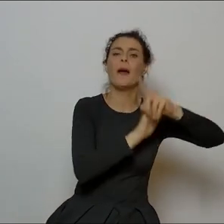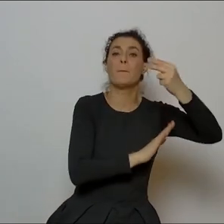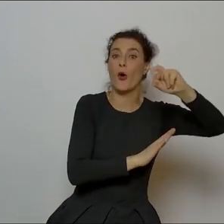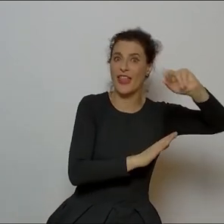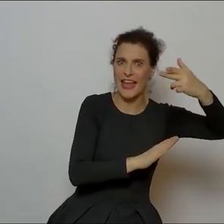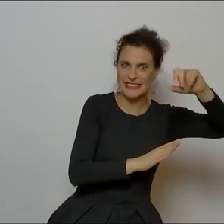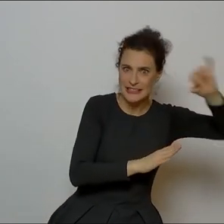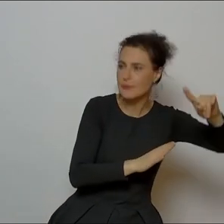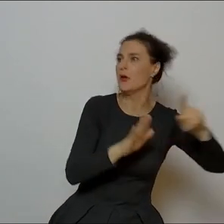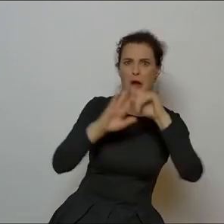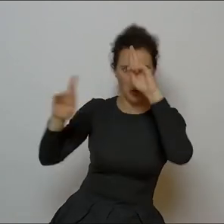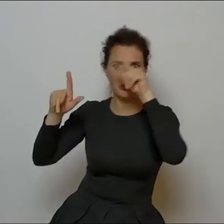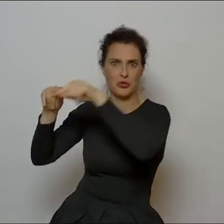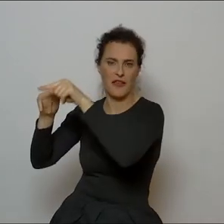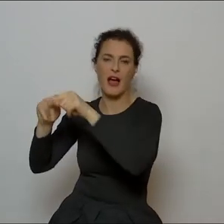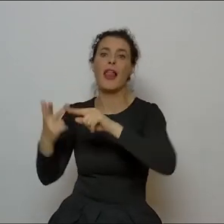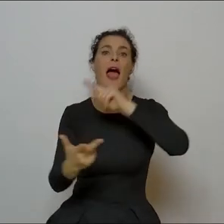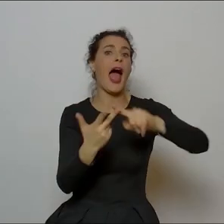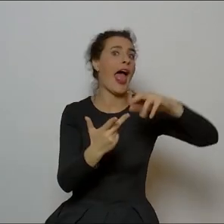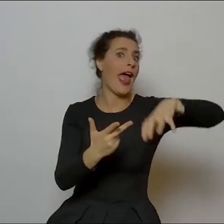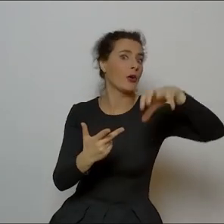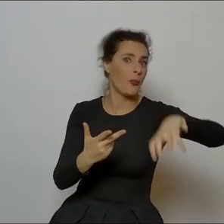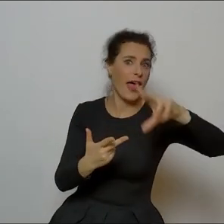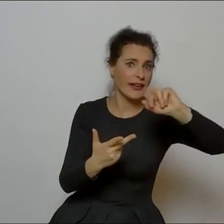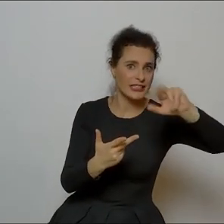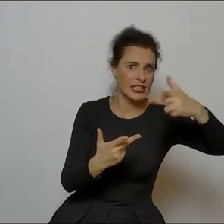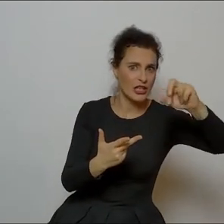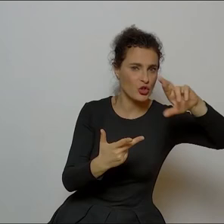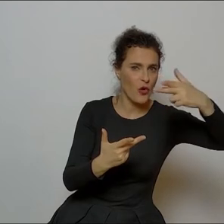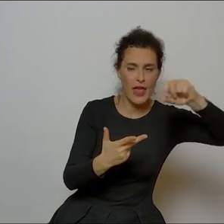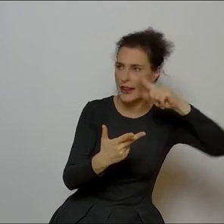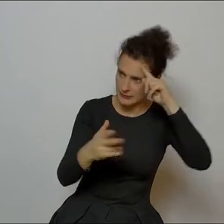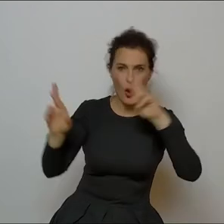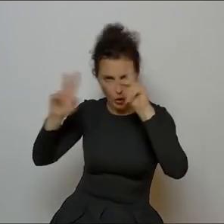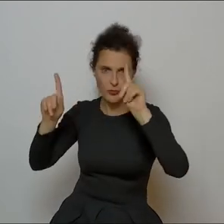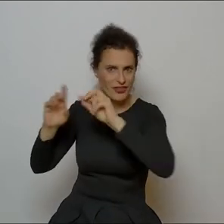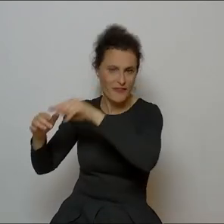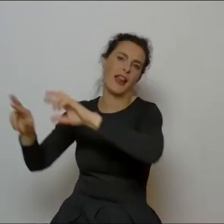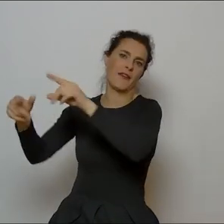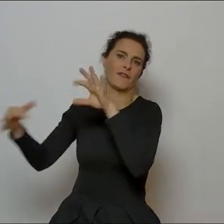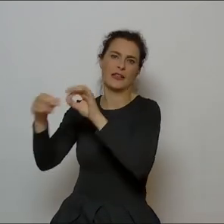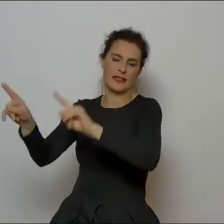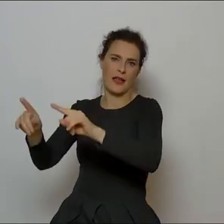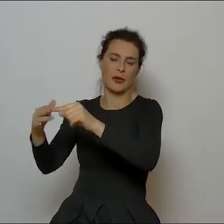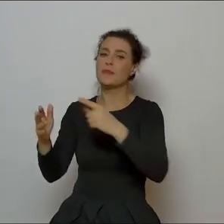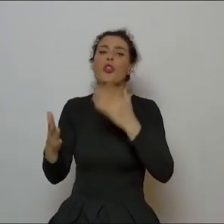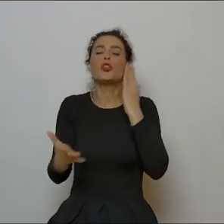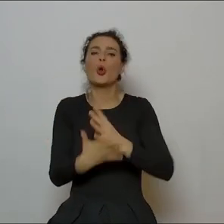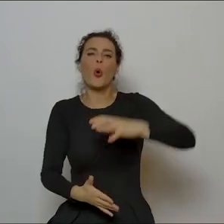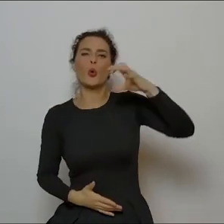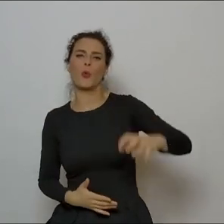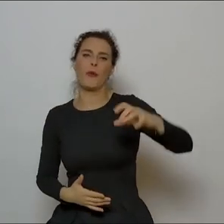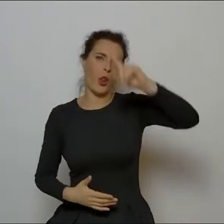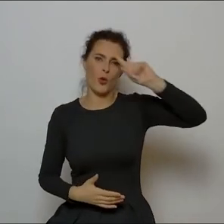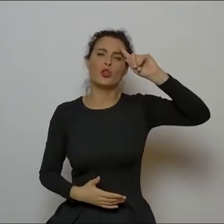egzystencjalnej właśnie próby odczytania do roku Norwida jako jedynej właściwej. Zdaje się, jedynie socrealizm nie wypracował